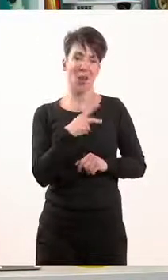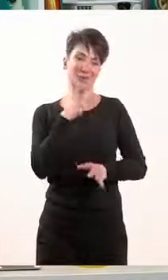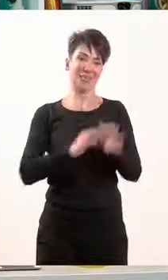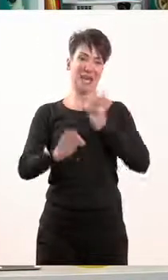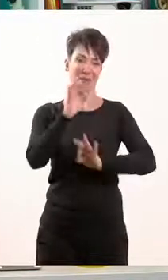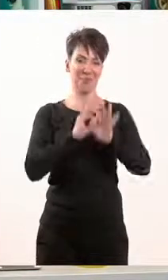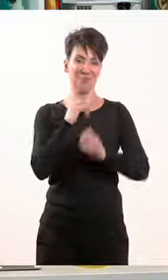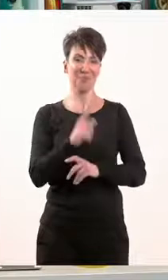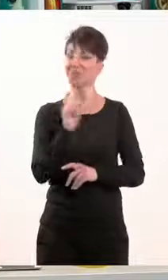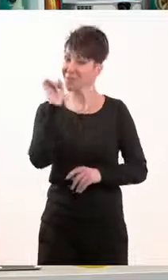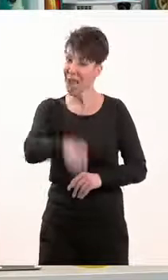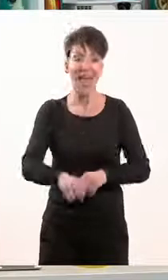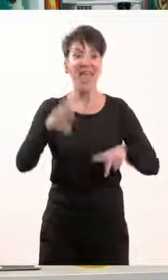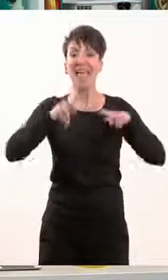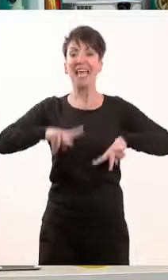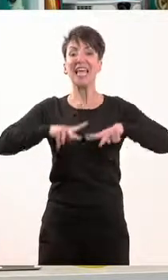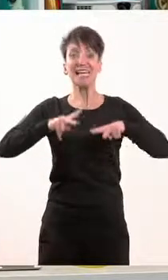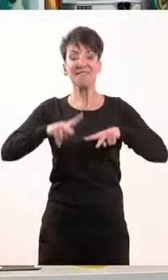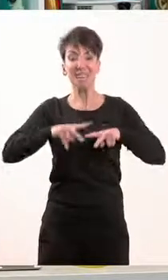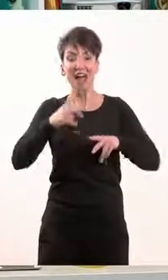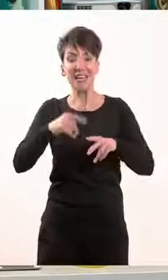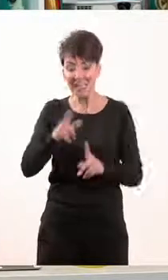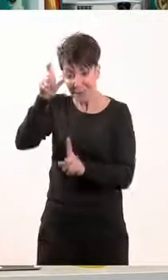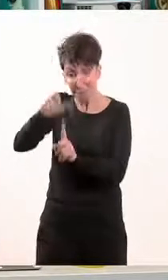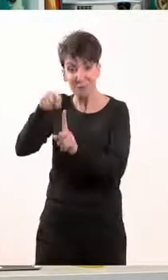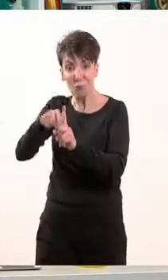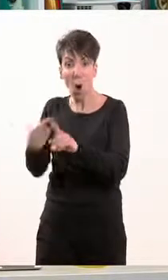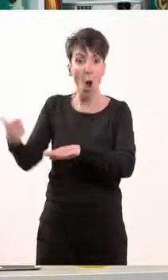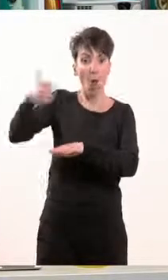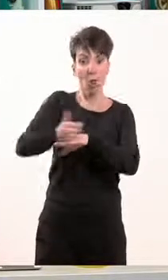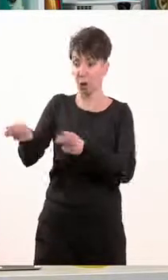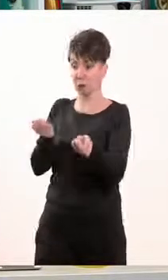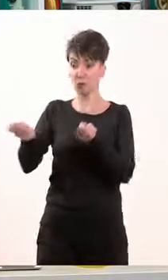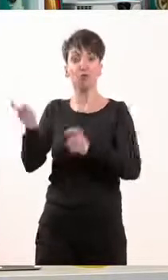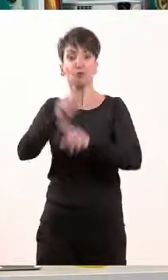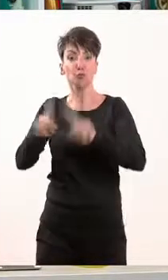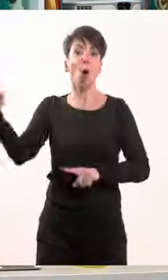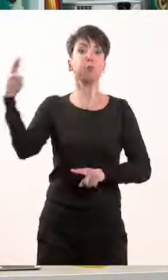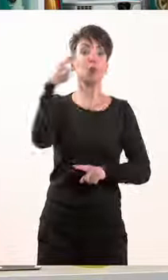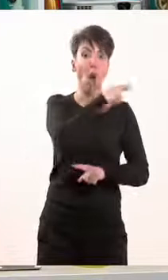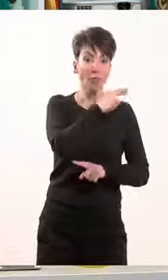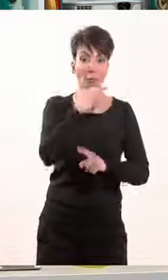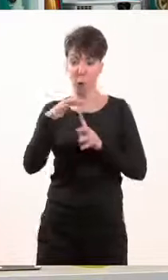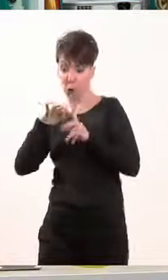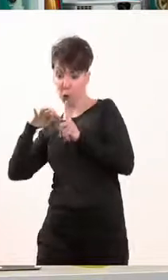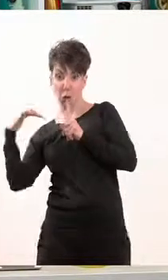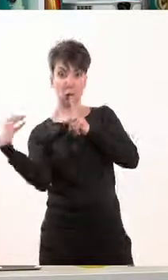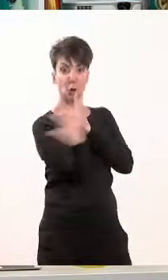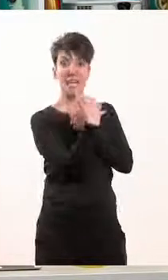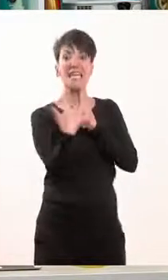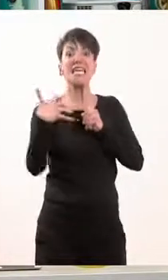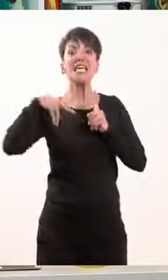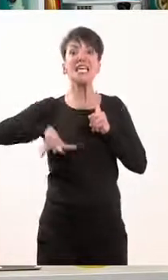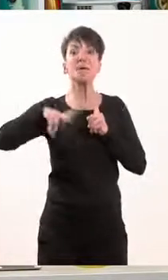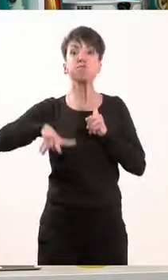πολύ σωστά είπες, παιδιά, κυβερνά με τον Πρωθυπουργό και τους Υπουργούς. Κάθε Υπουργός